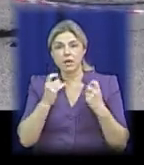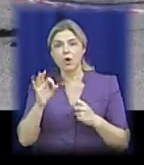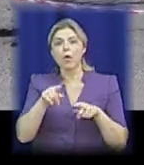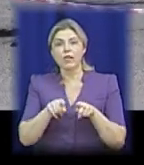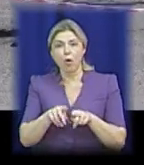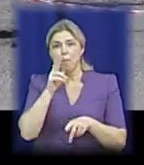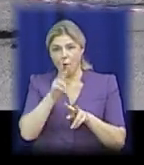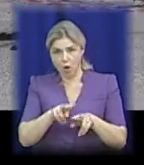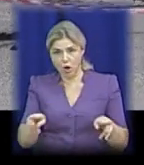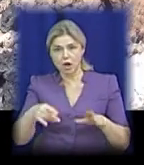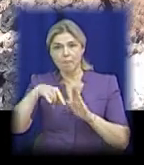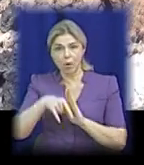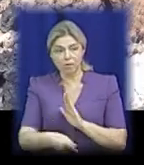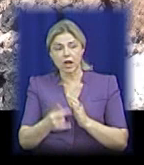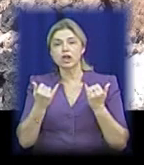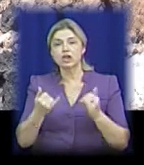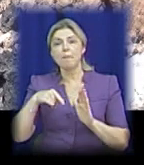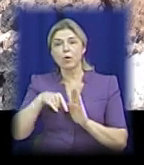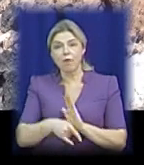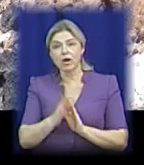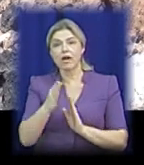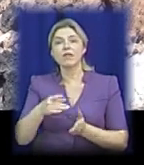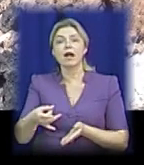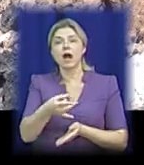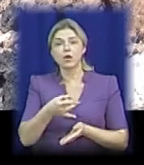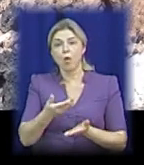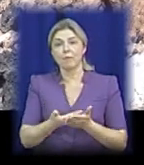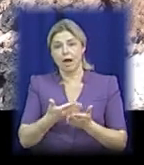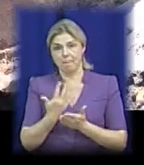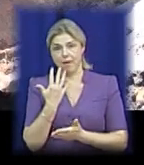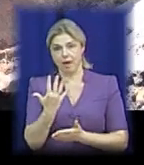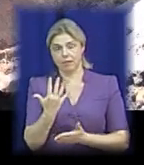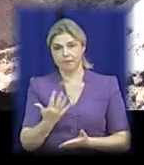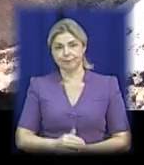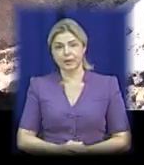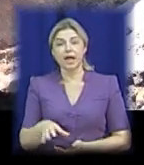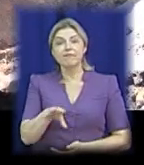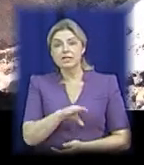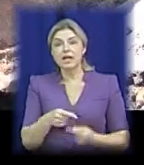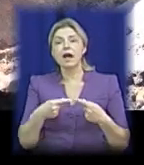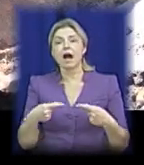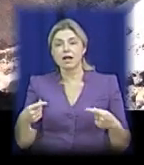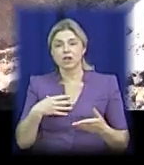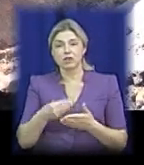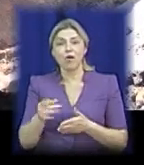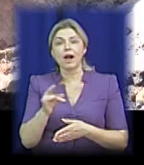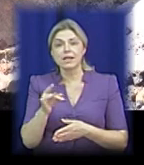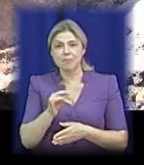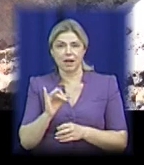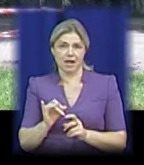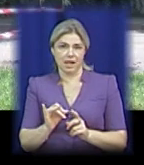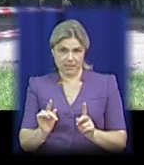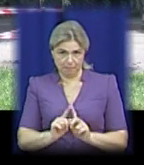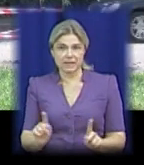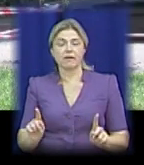провалля. Отже, провалів зараз в місті, в районі, близько п'яти. Всі вони різні за своїм розміром і специфікою.